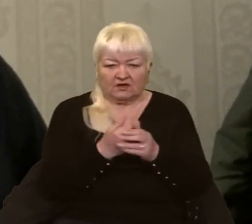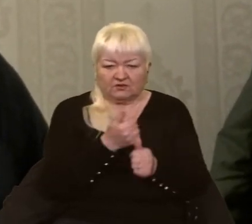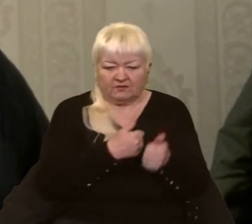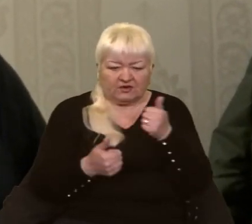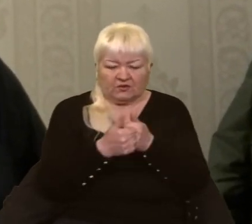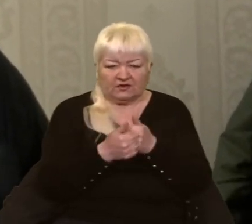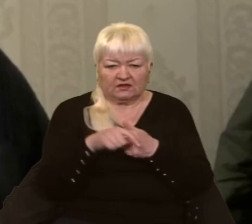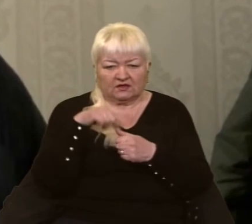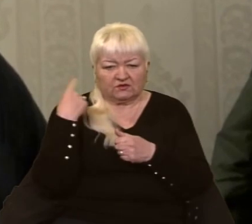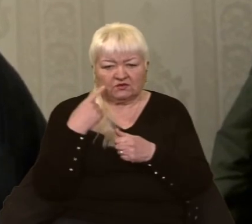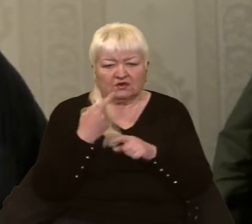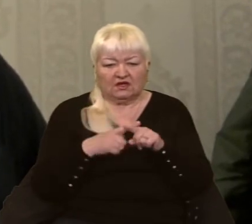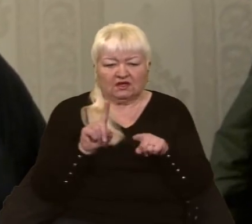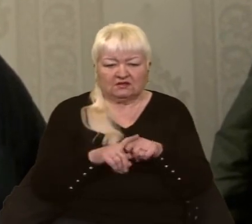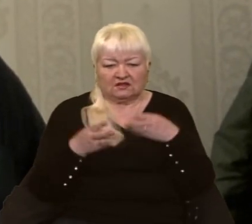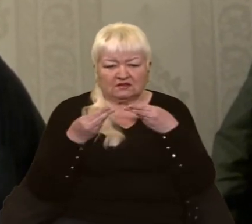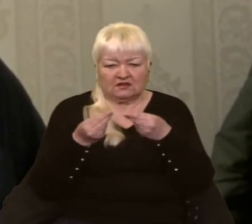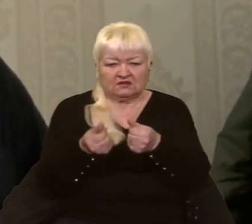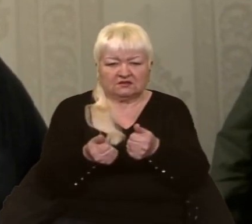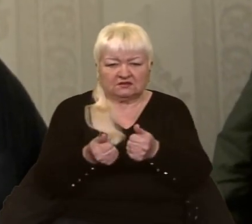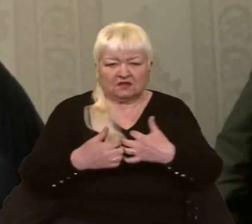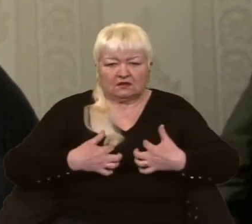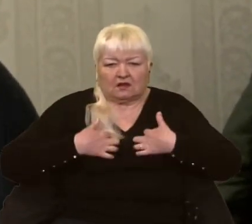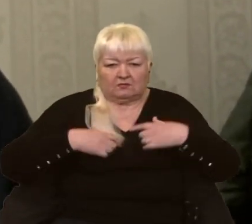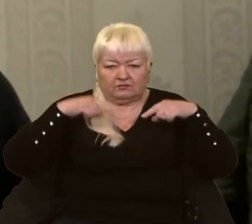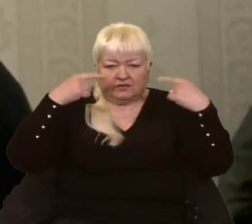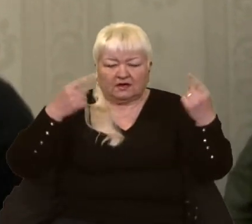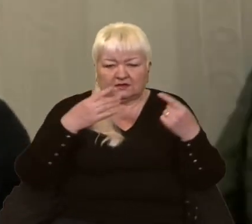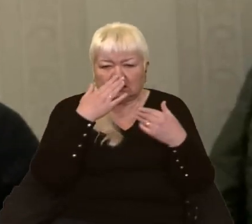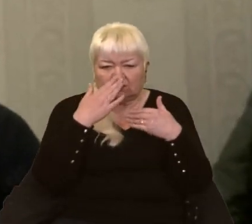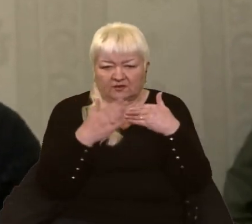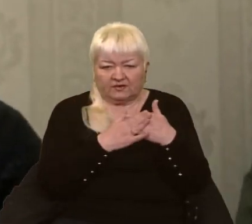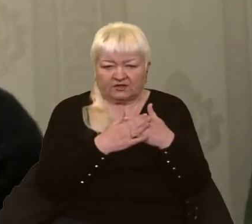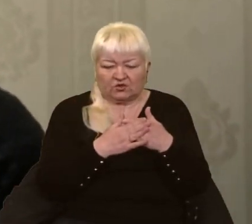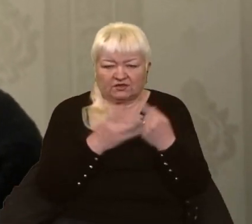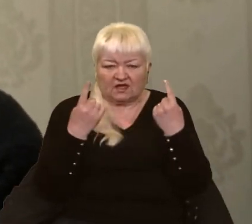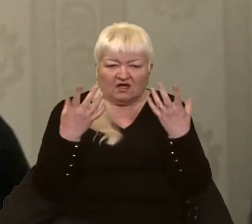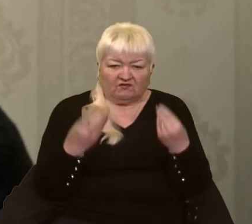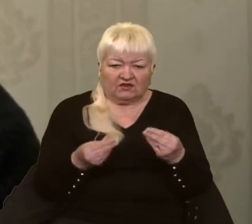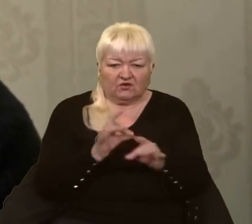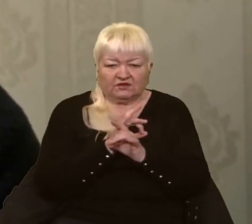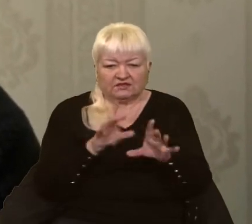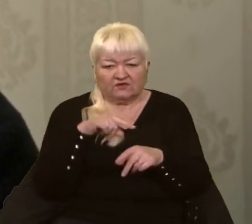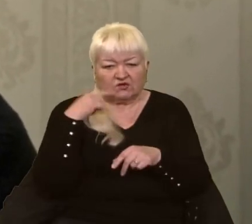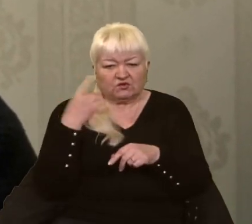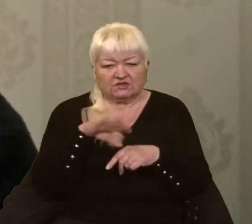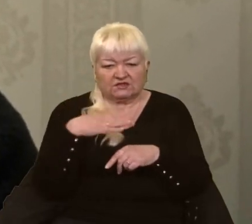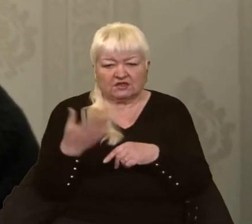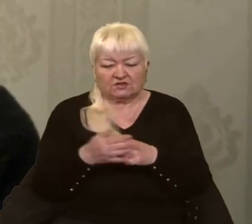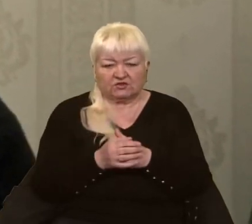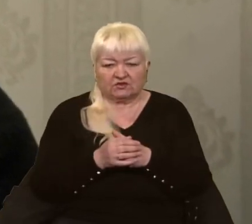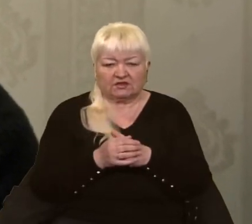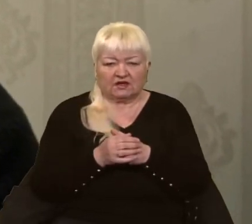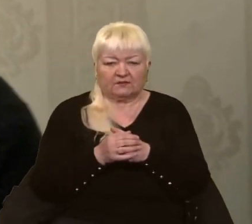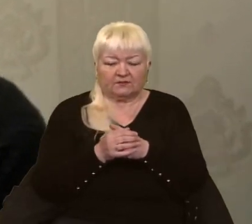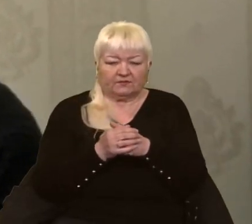сіяня паніки. Ми знаходимося напередодні великодніх святи. Безумовно, російська сторона, ми не виключаємо,